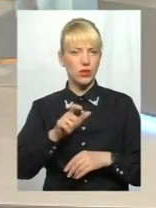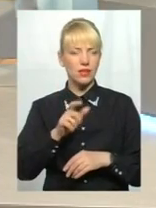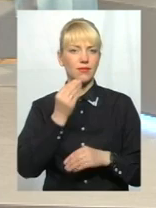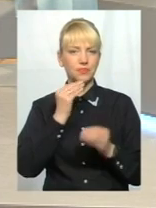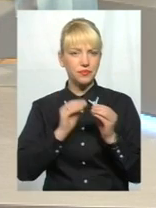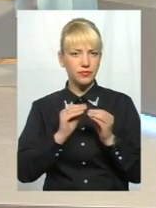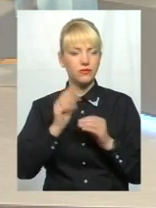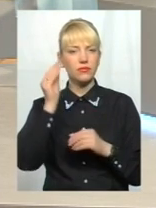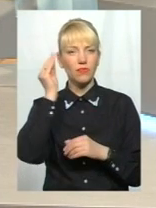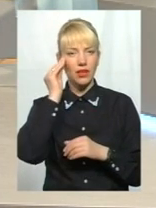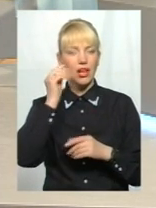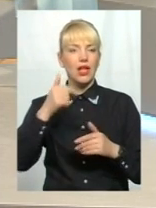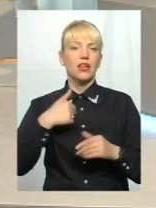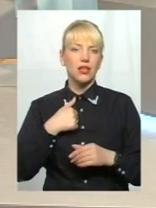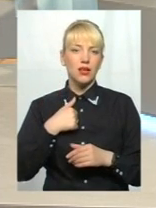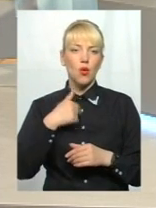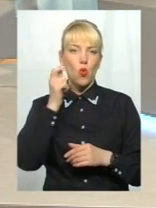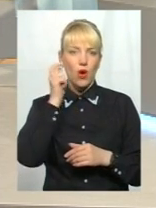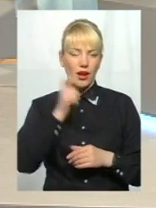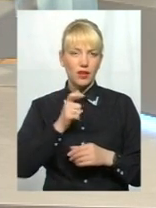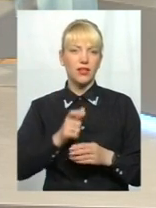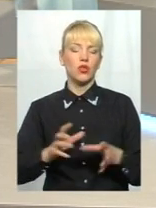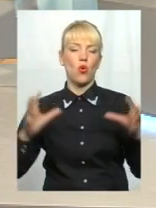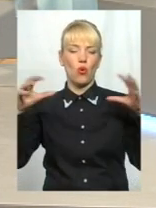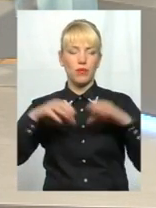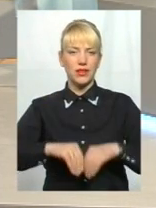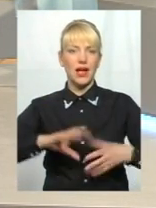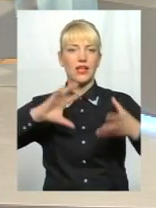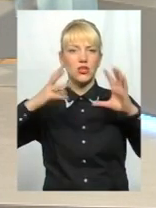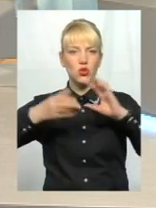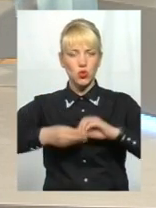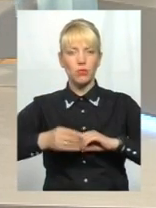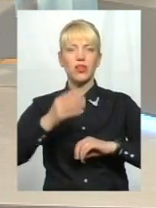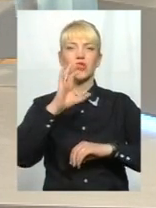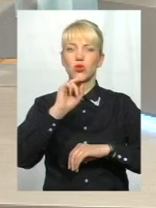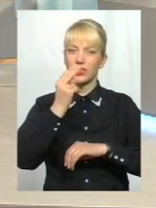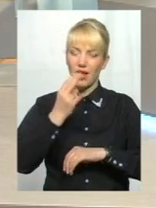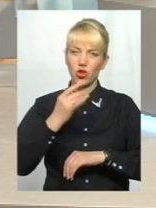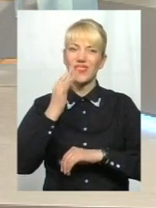я вважаю, що Україну об'єднає сума соціальної і національної ідеї.